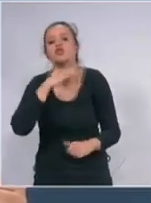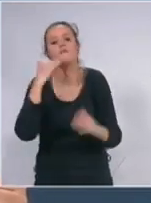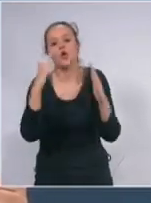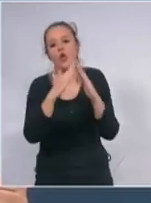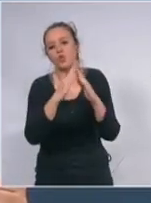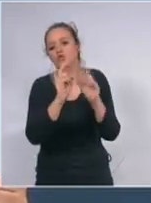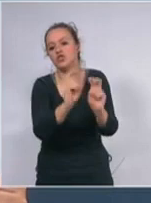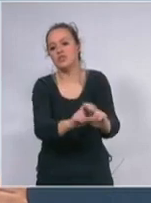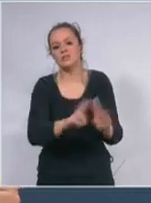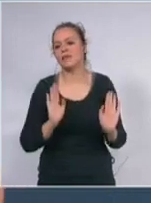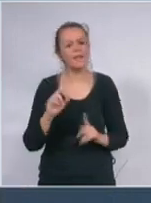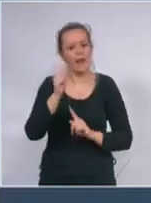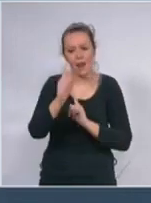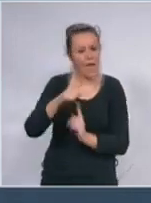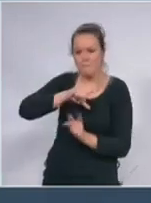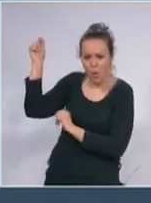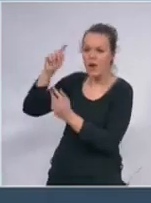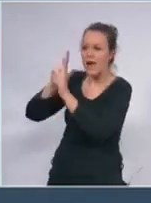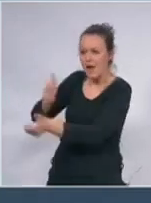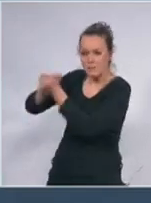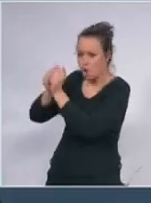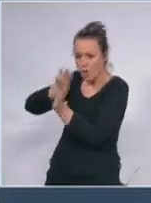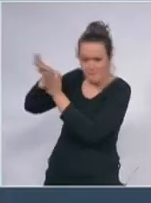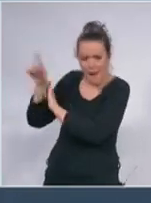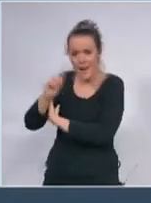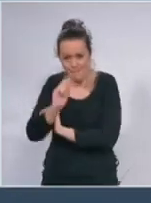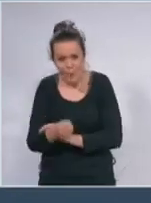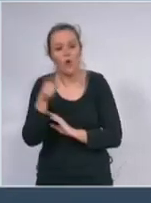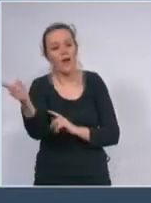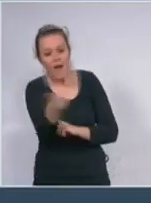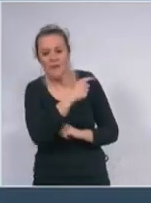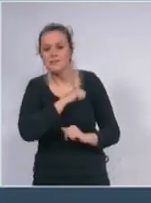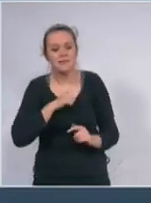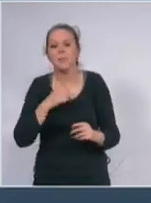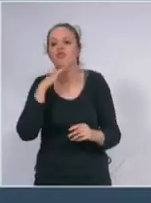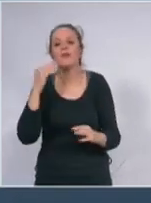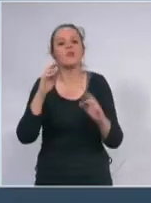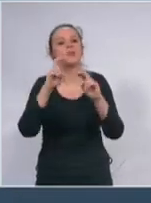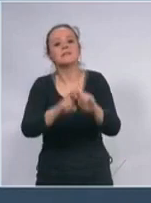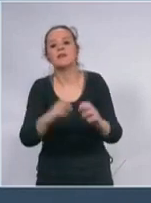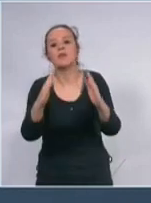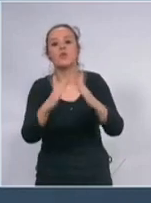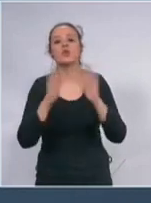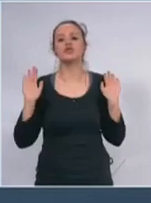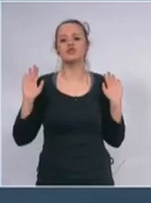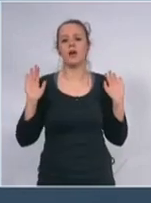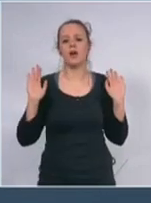Srbiju spasili jer Srbiji nema ničeg važnijeg od njenih života od života ljudi